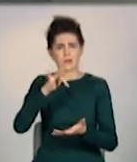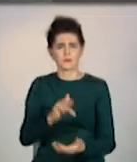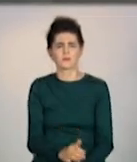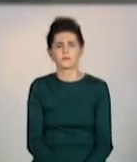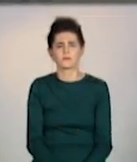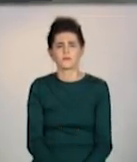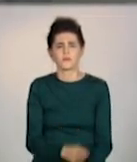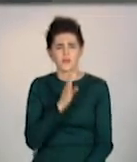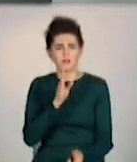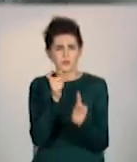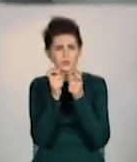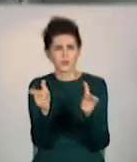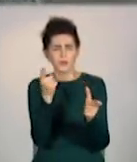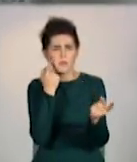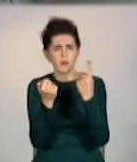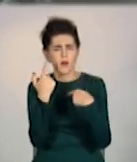Боже!